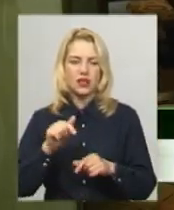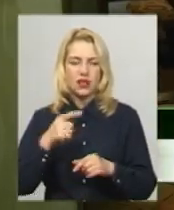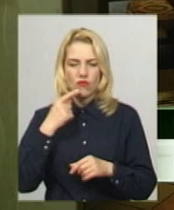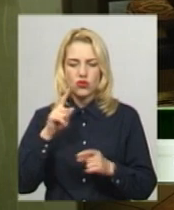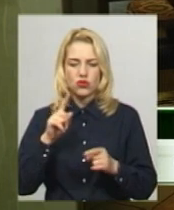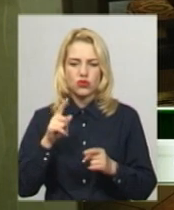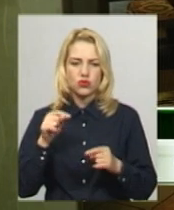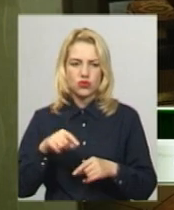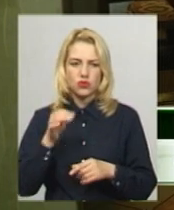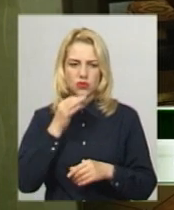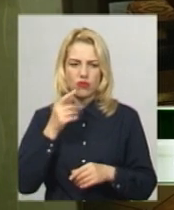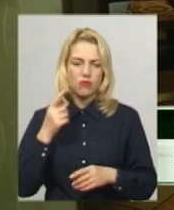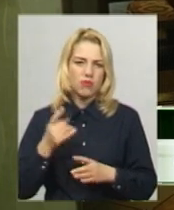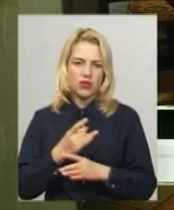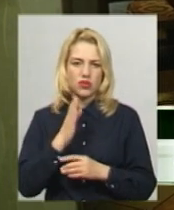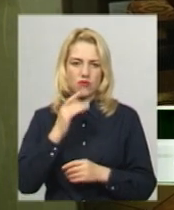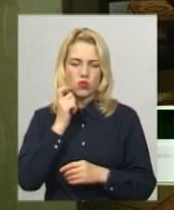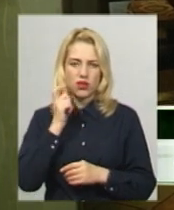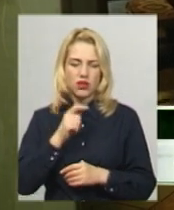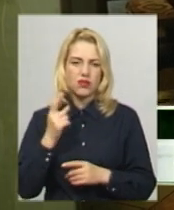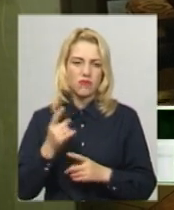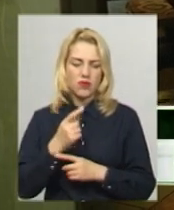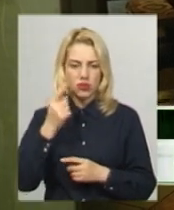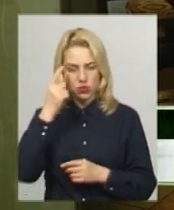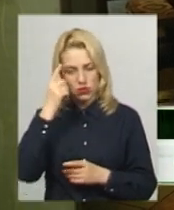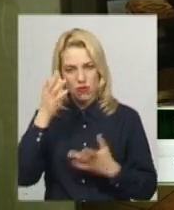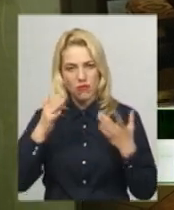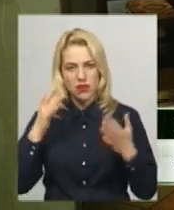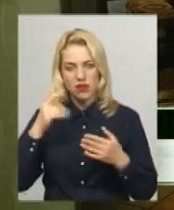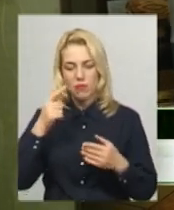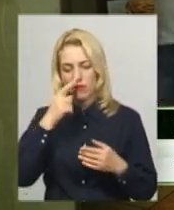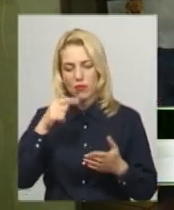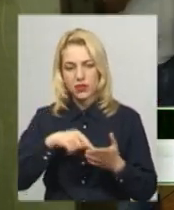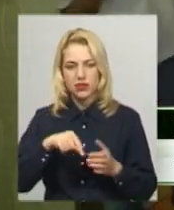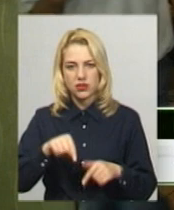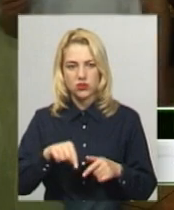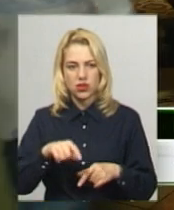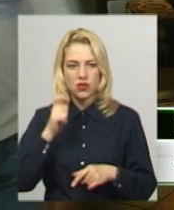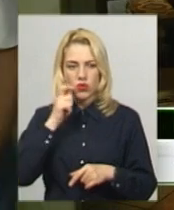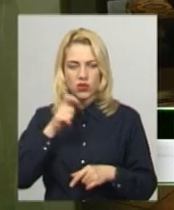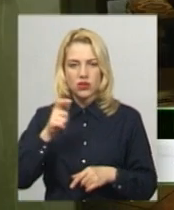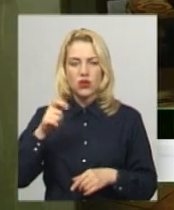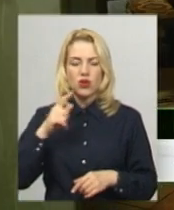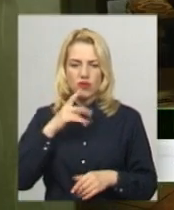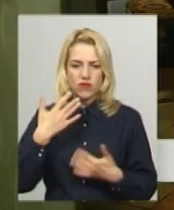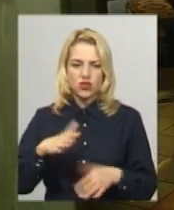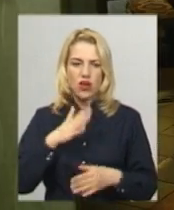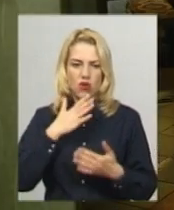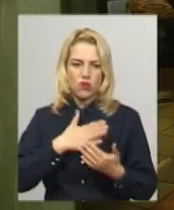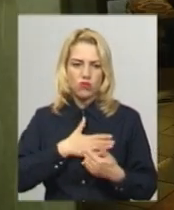Україні та вперше думав, мріяв сюди приїхати. І приїхав, і вже люблю Україну.